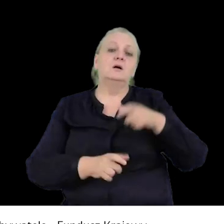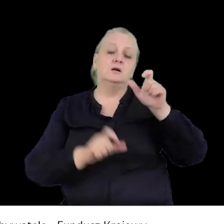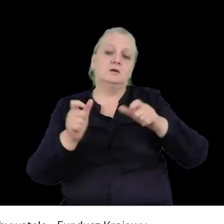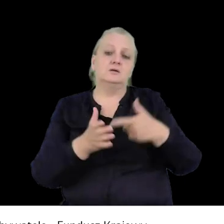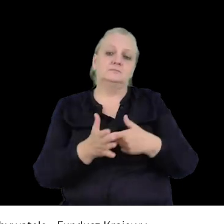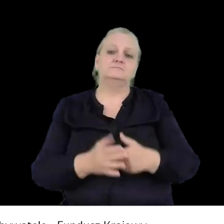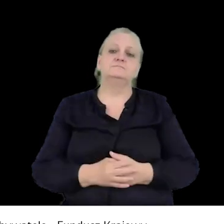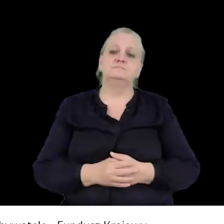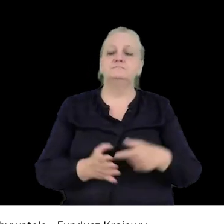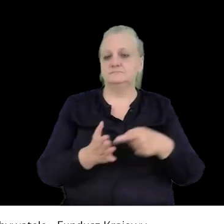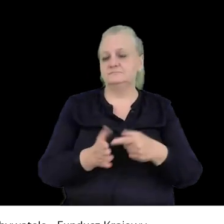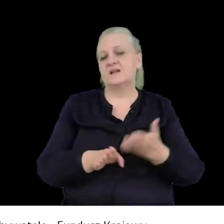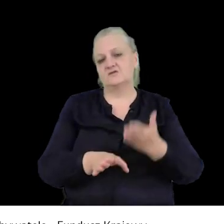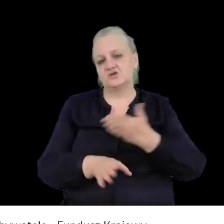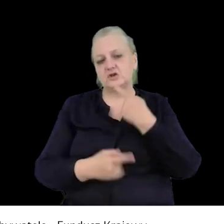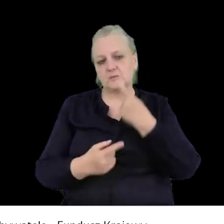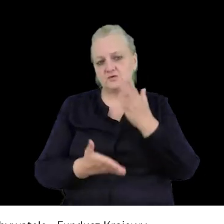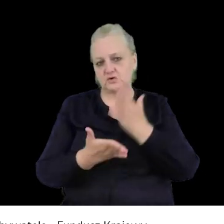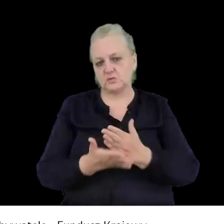zgromadzeniem cyklicznym. o czym też już powiedziałam właściwie.